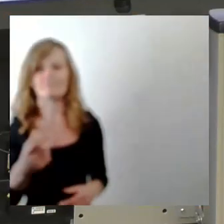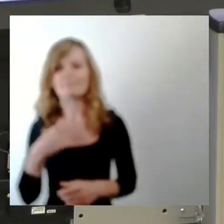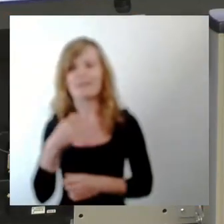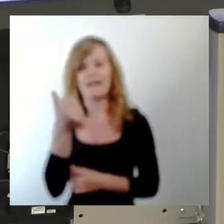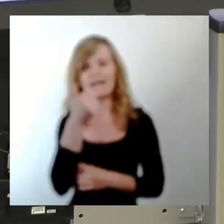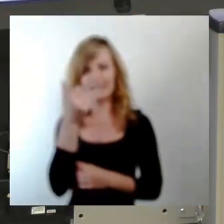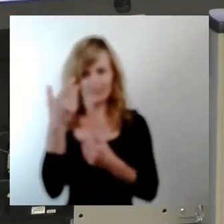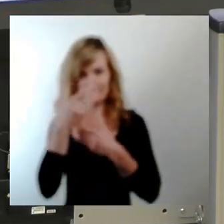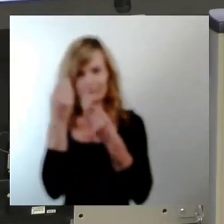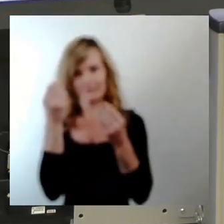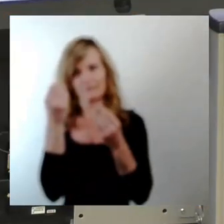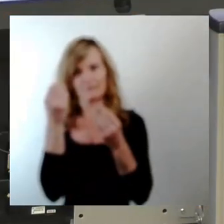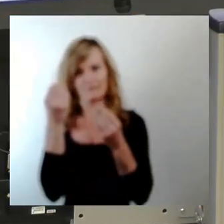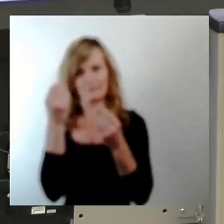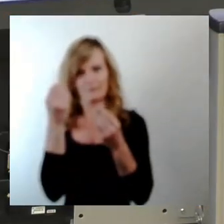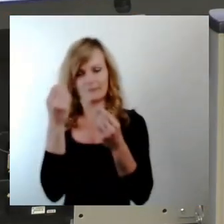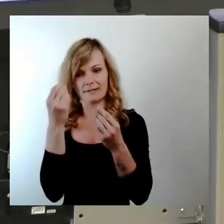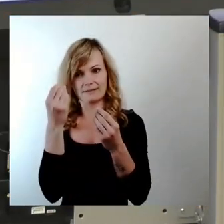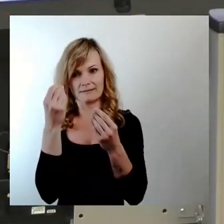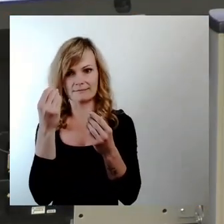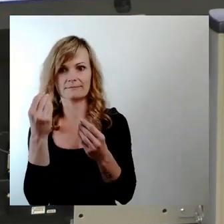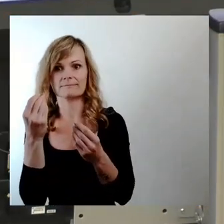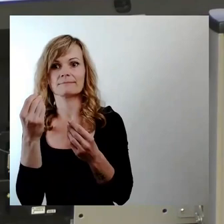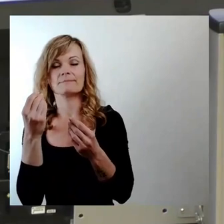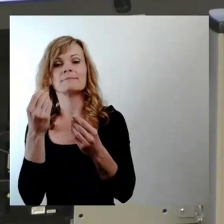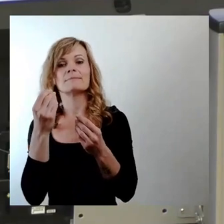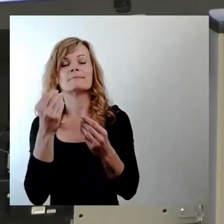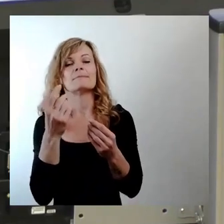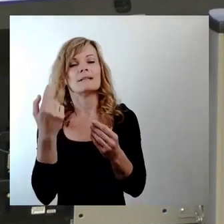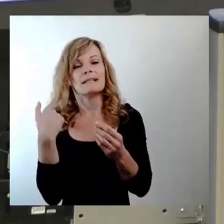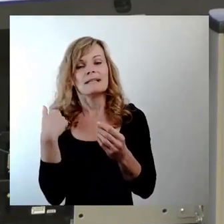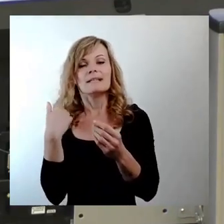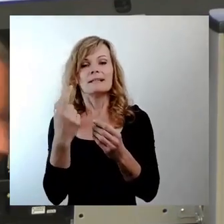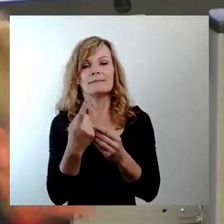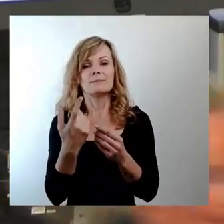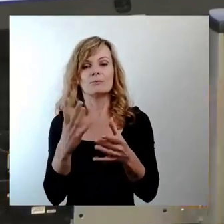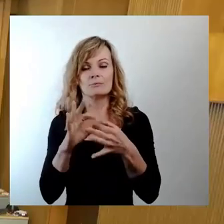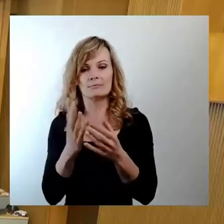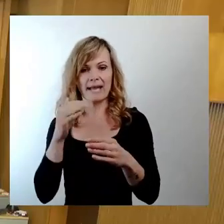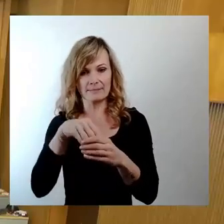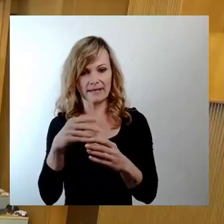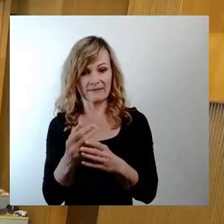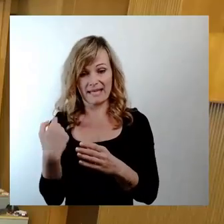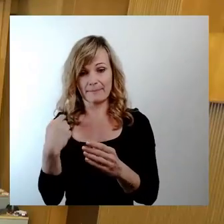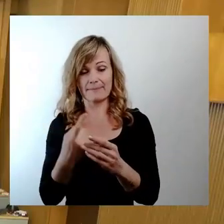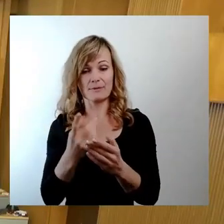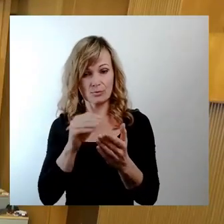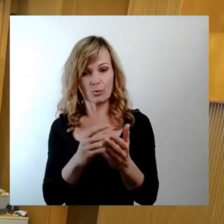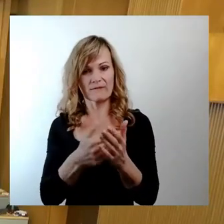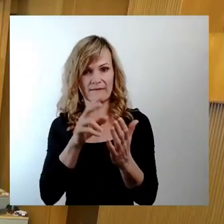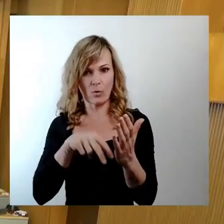über die WIFE-Fassung abstimmen können, weil es da so eingebracht ist, wie ich es gerade vorgelesen habe. Okay, tun wir dann abstimmen. Alles klar.